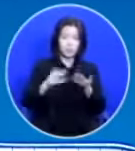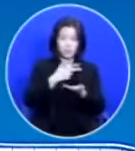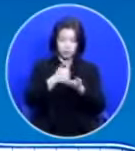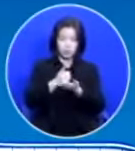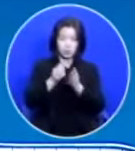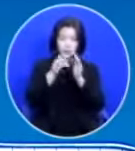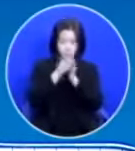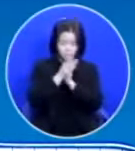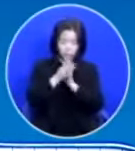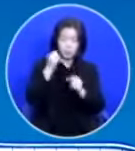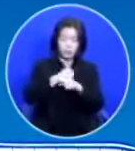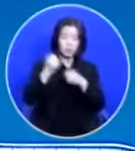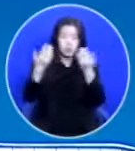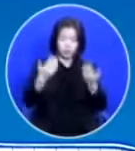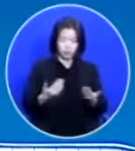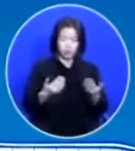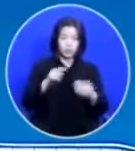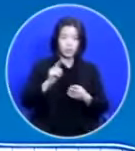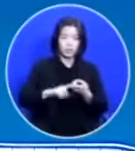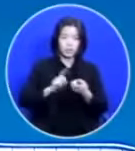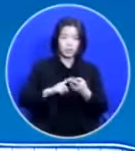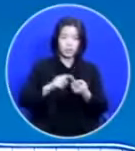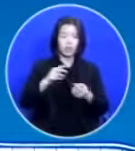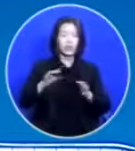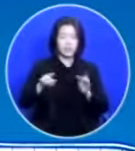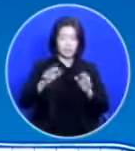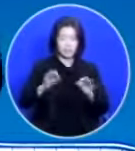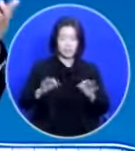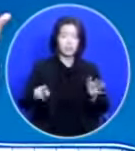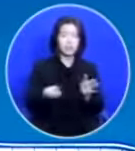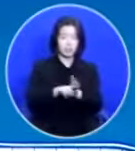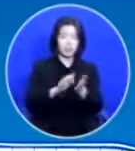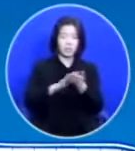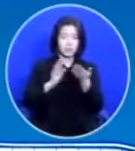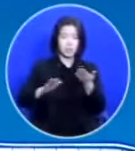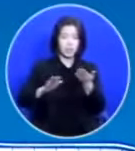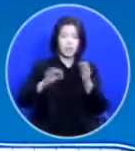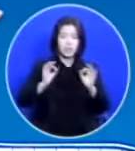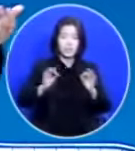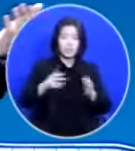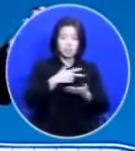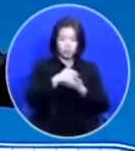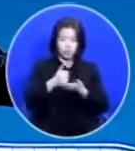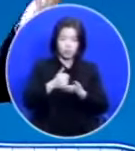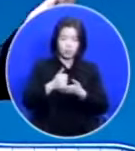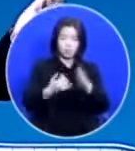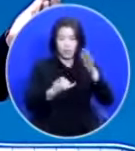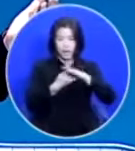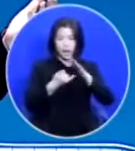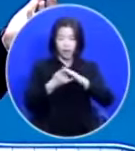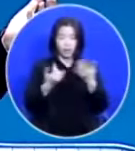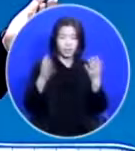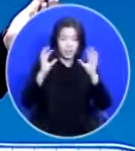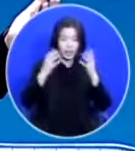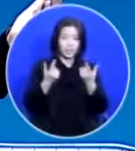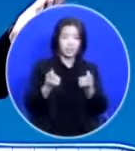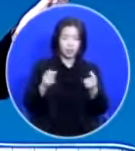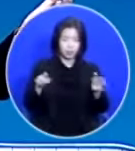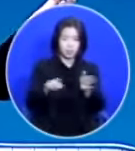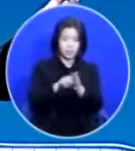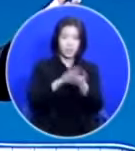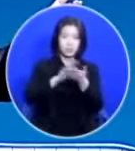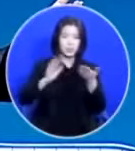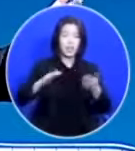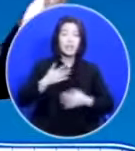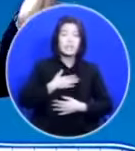기도하게 해주시는 분이신 걸 제가 믿겠습니다 이제는 주님 제가 어린애처럼 믿습니다 제가